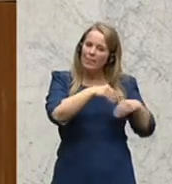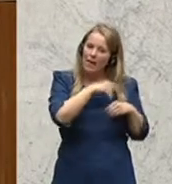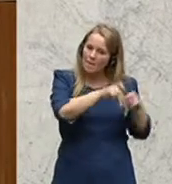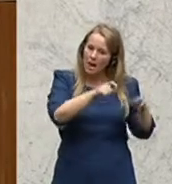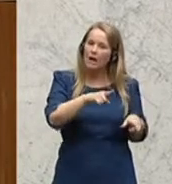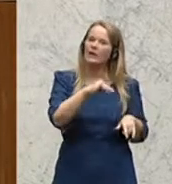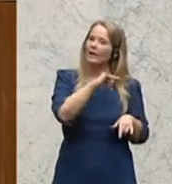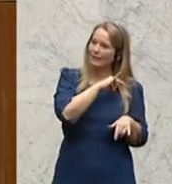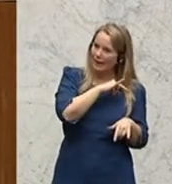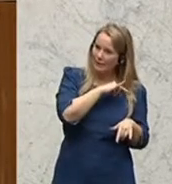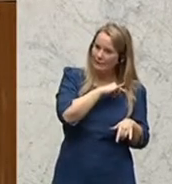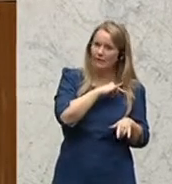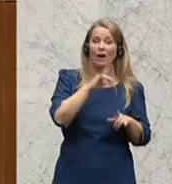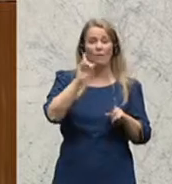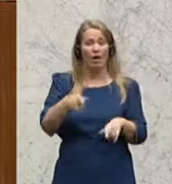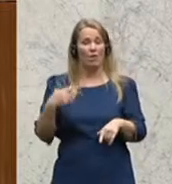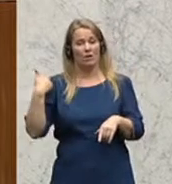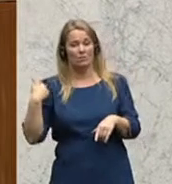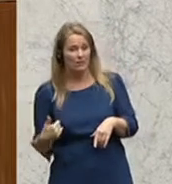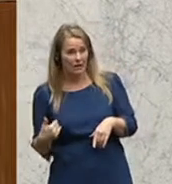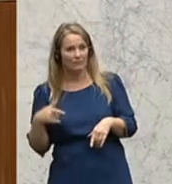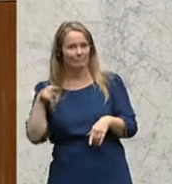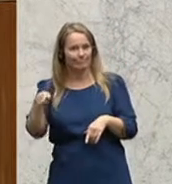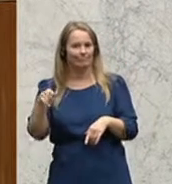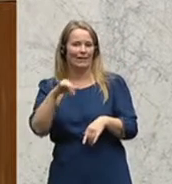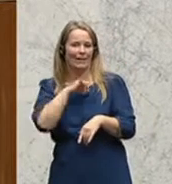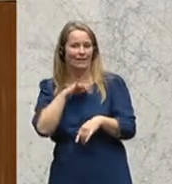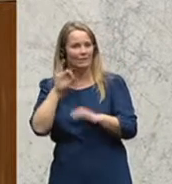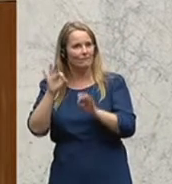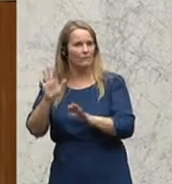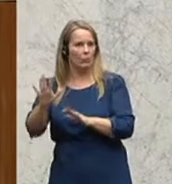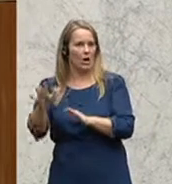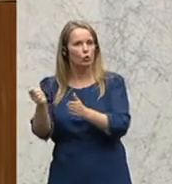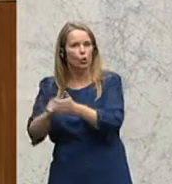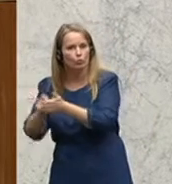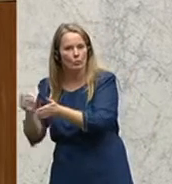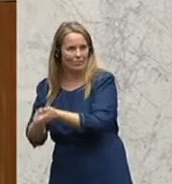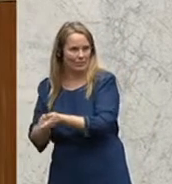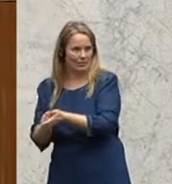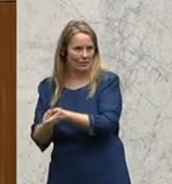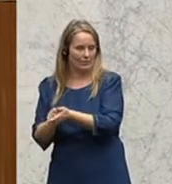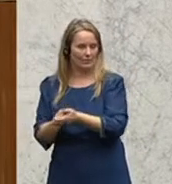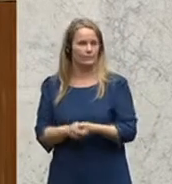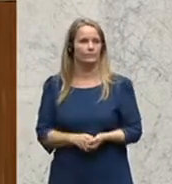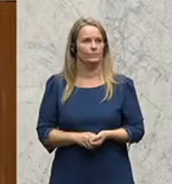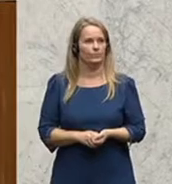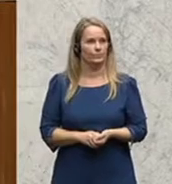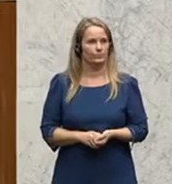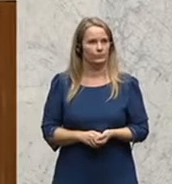und Arbeitnehmer und auf der anderen Seite waren es die Interessen der Konsumentinnen und Konsumenten.